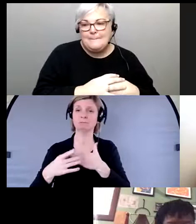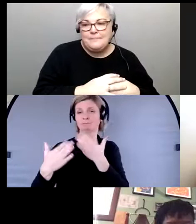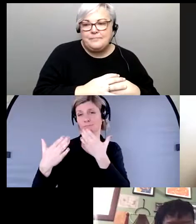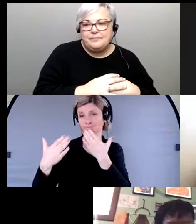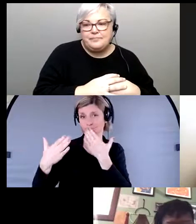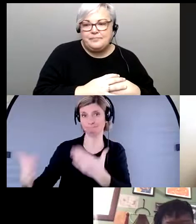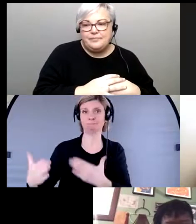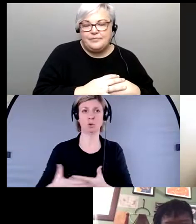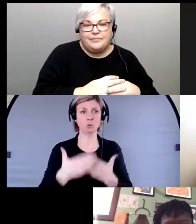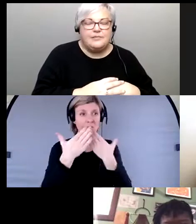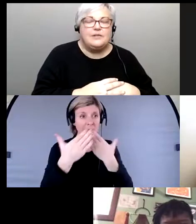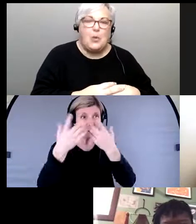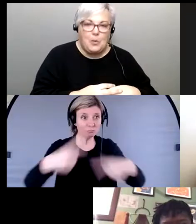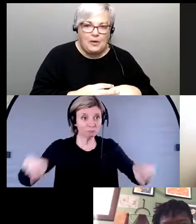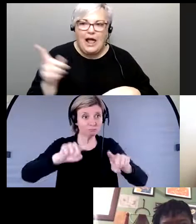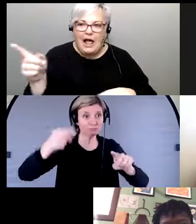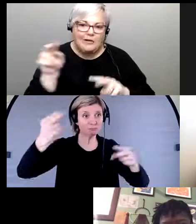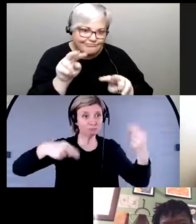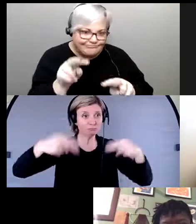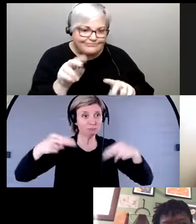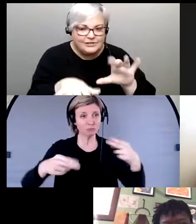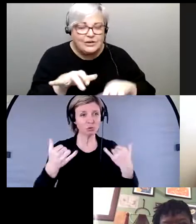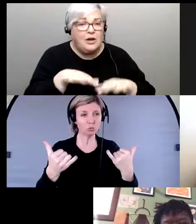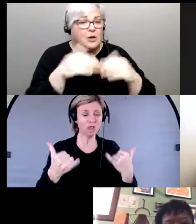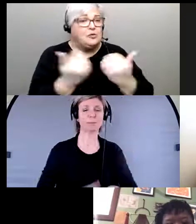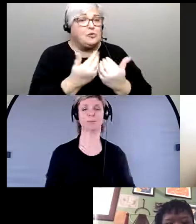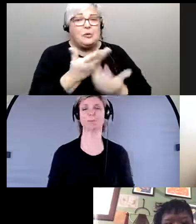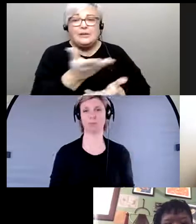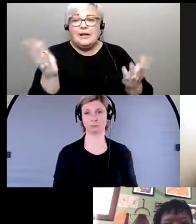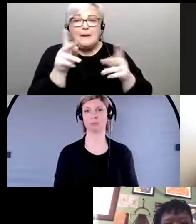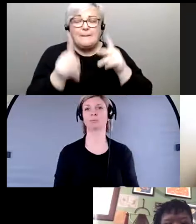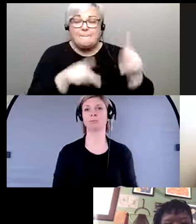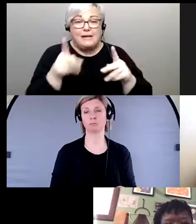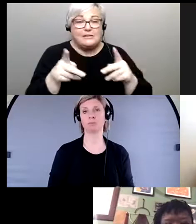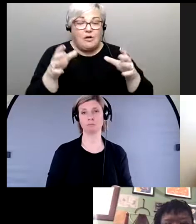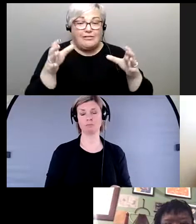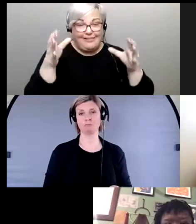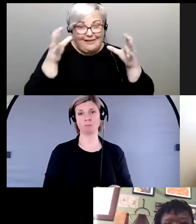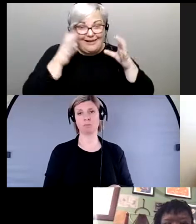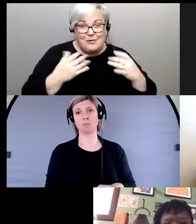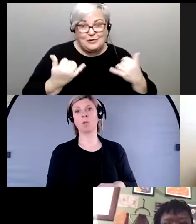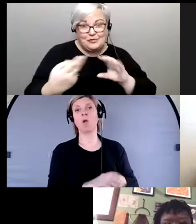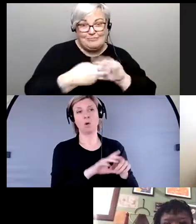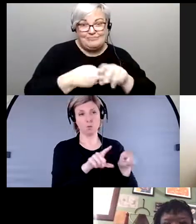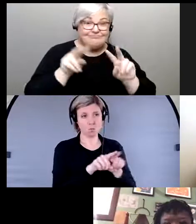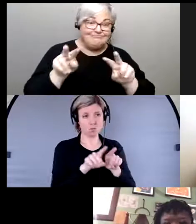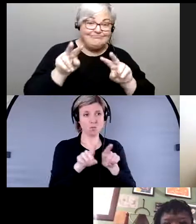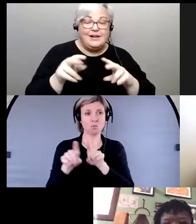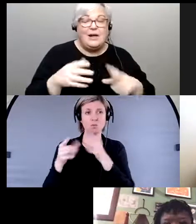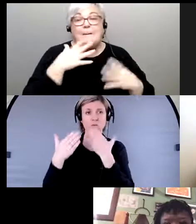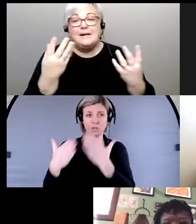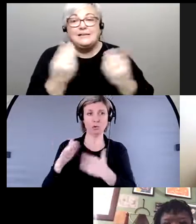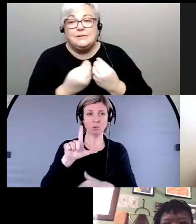aussi suivi le chat et les questions merci à toutes les personnes qui nous ont écouté aujourd'hui merci aussi bien sûr